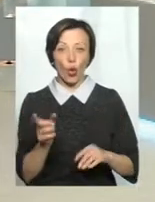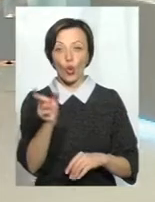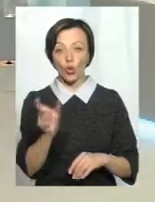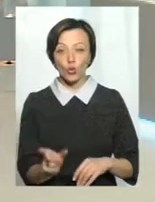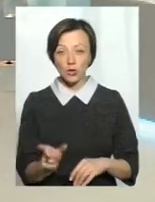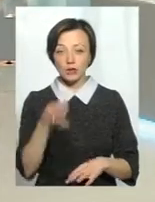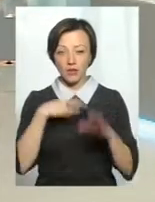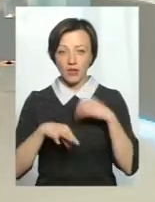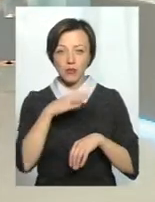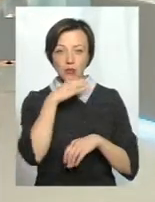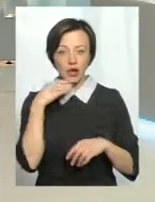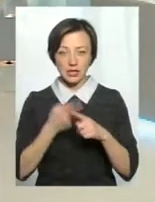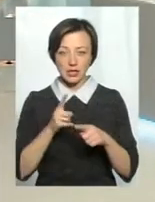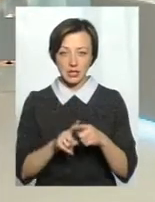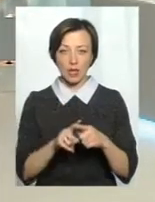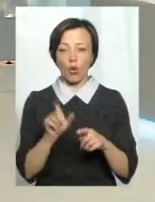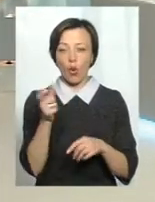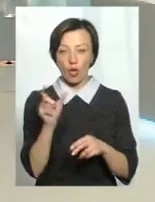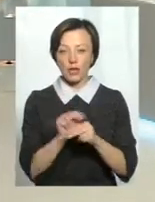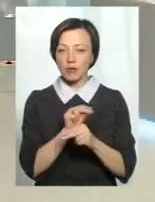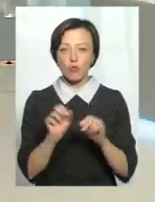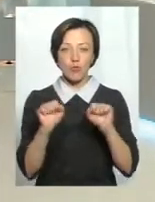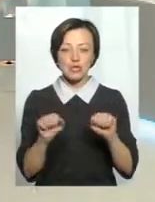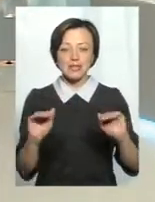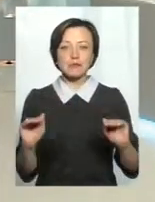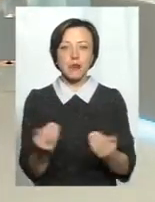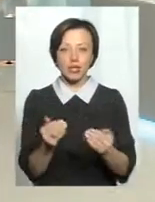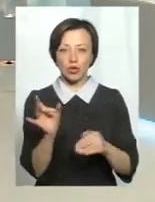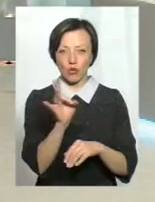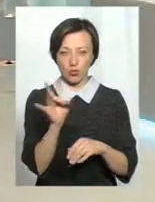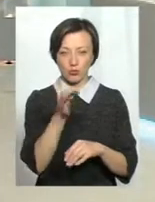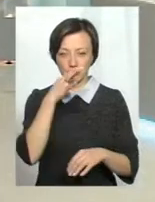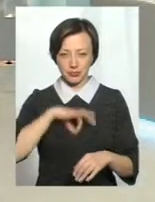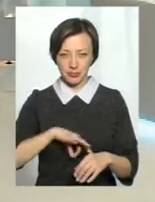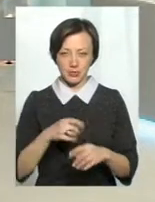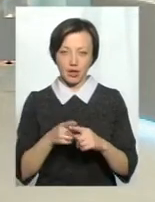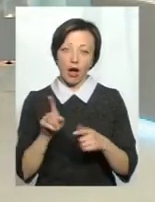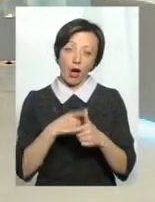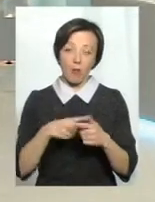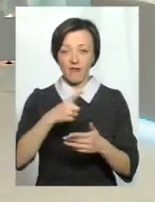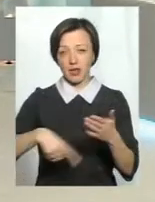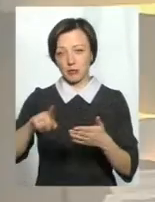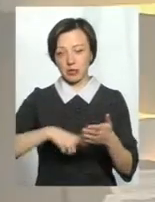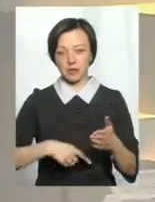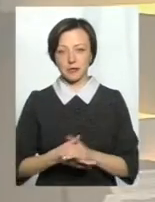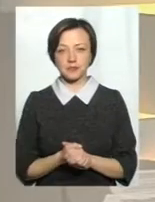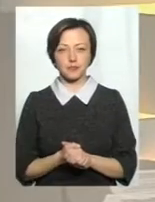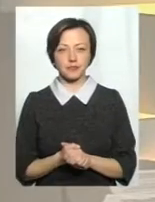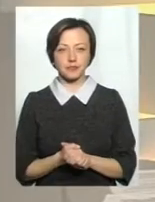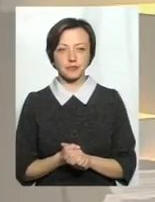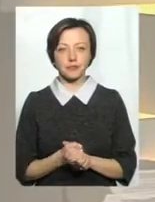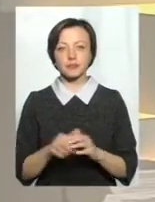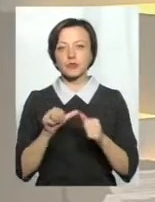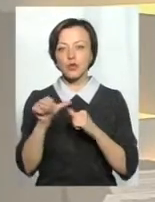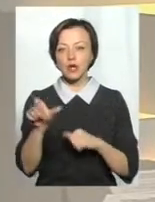вживають багато цих ліків, то на фоні голкотерапії значно можна знизити дозіровку або зняти ці медикаменти. Окрім голок,